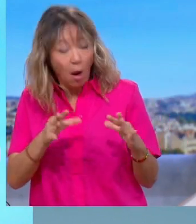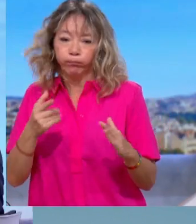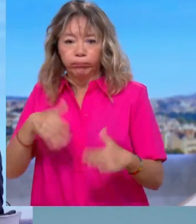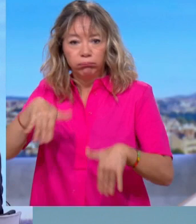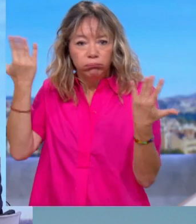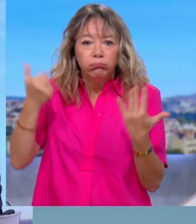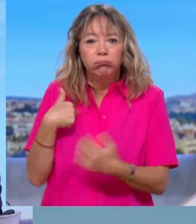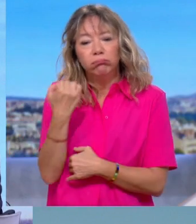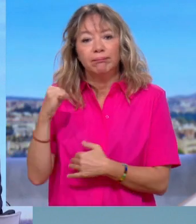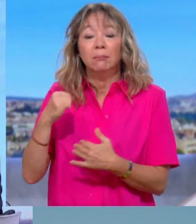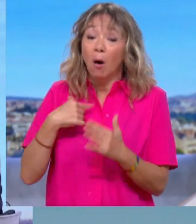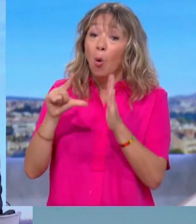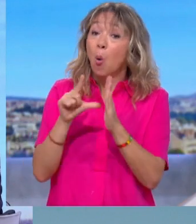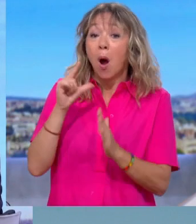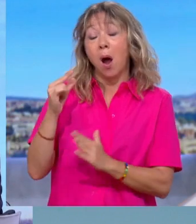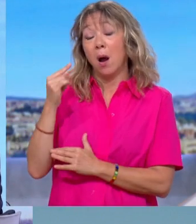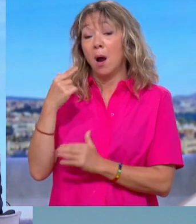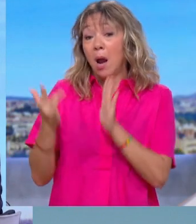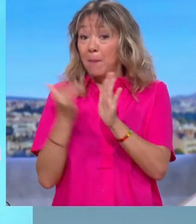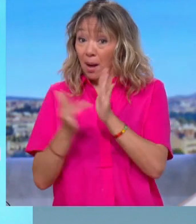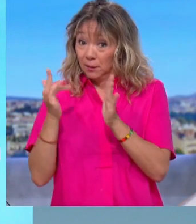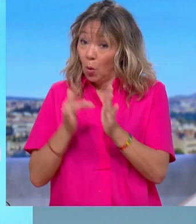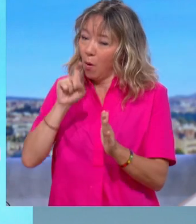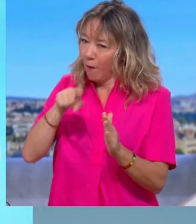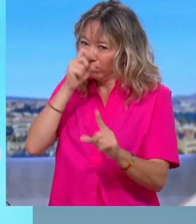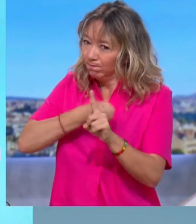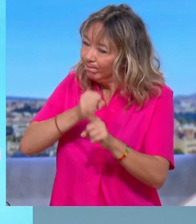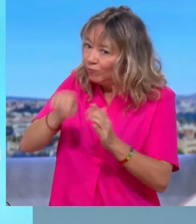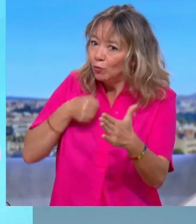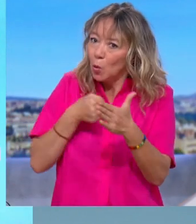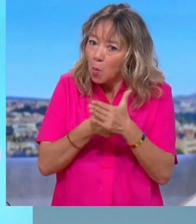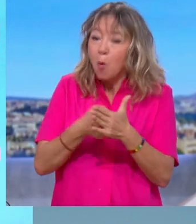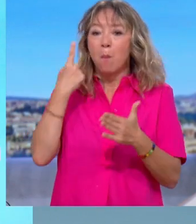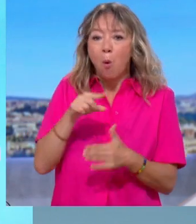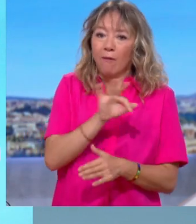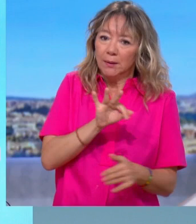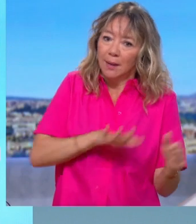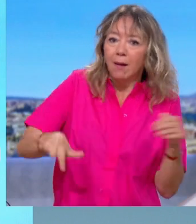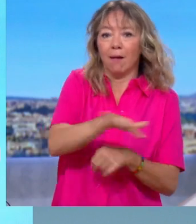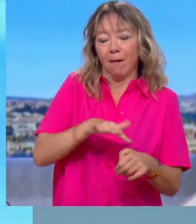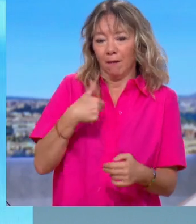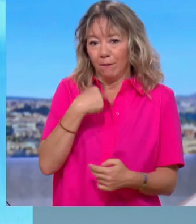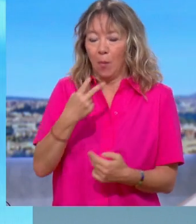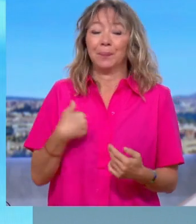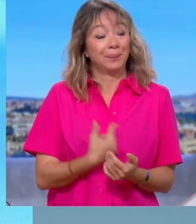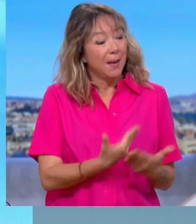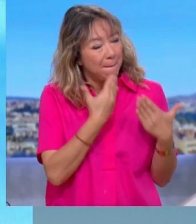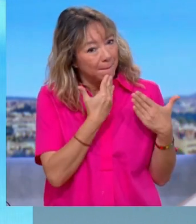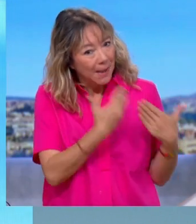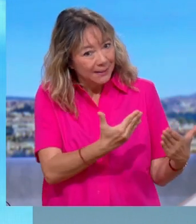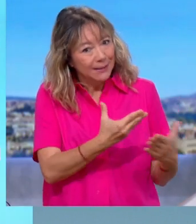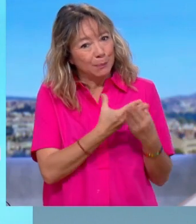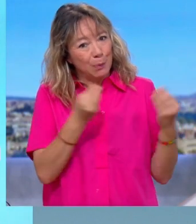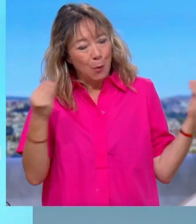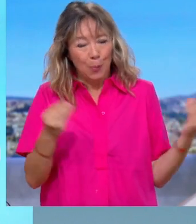loi de finances et sur la loi d'immigration, moi, ce que je dis, c'est qu se battra jusqu'au bout pour permettre de s'entendre la voix des Français. Vous l'avez dit ce matin. Merci Olivier Faure, premier